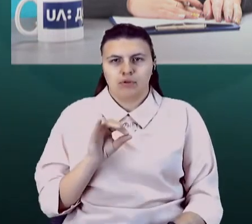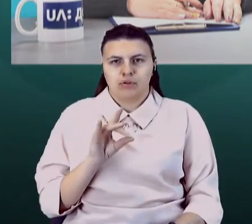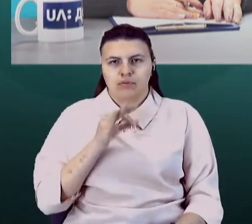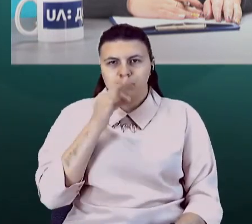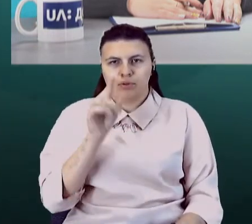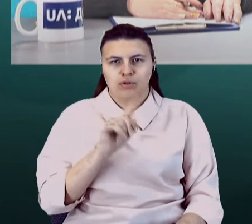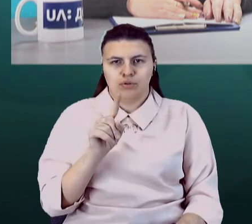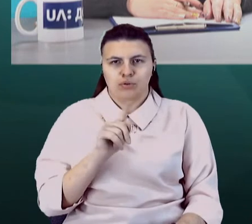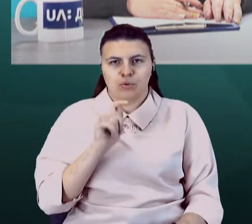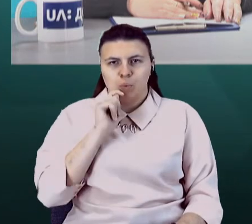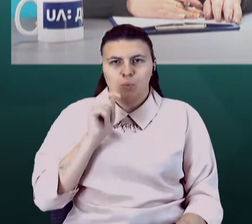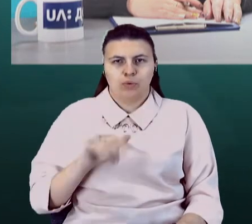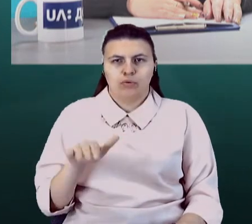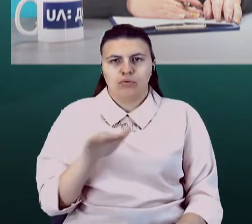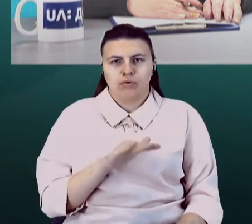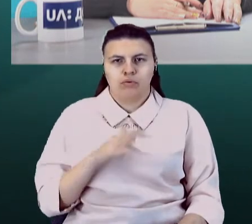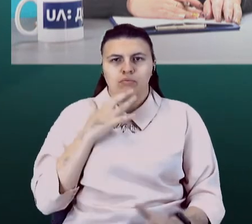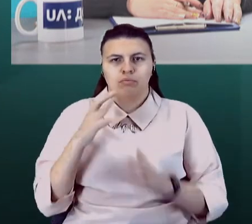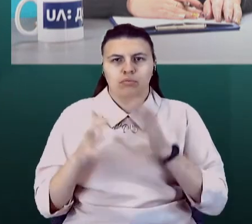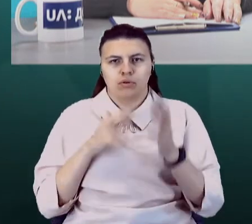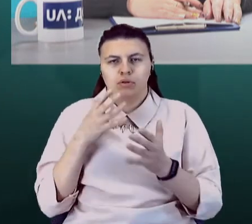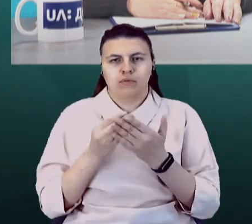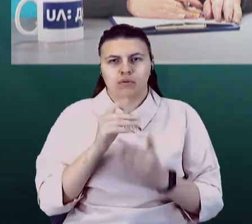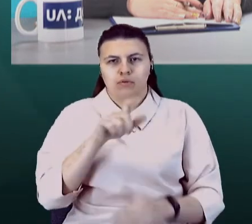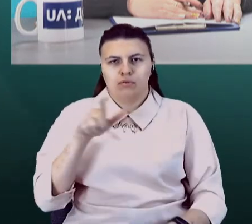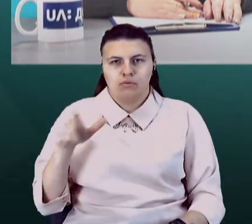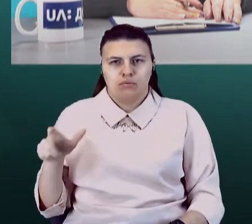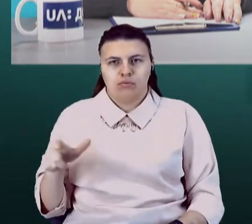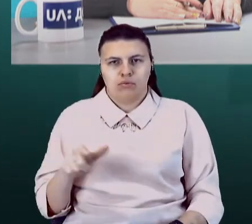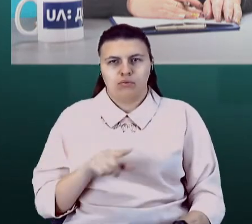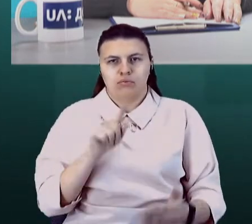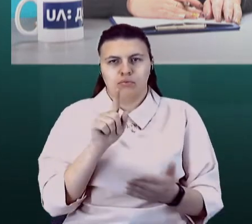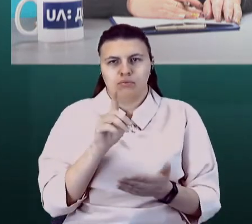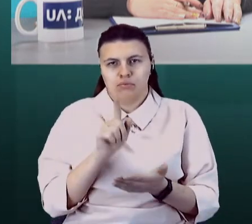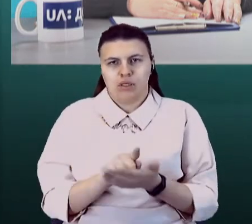піклується про своїх громадян, вони мають право на